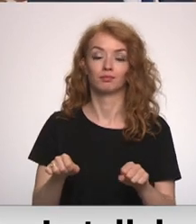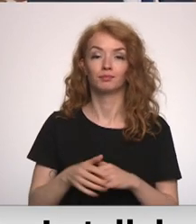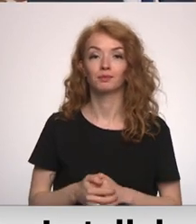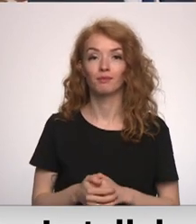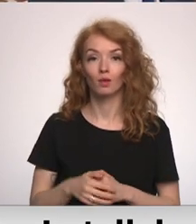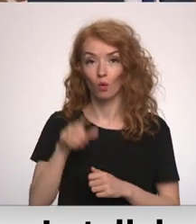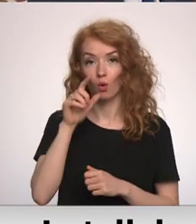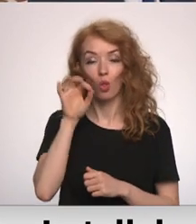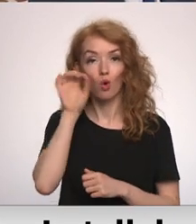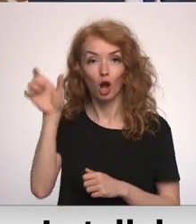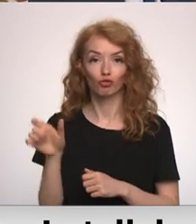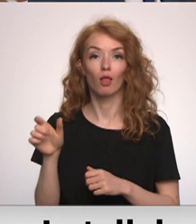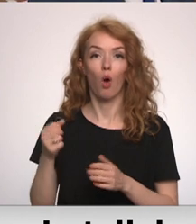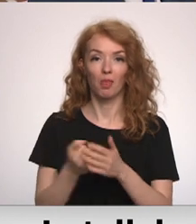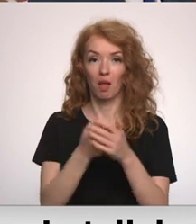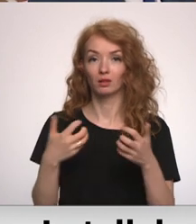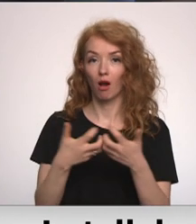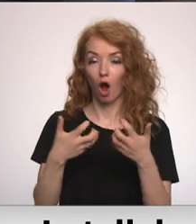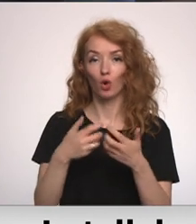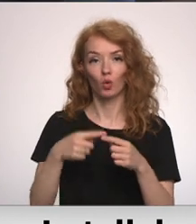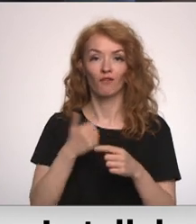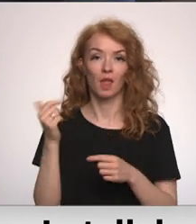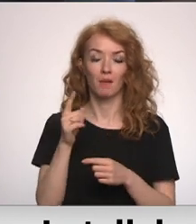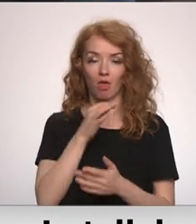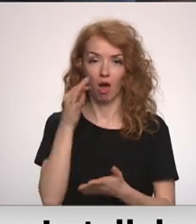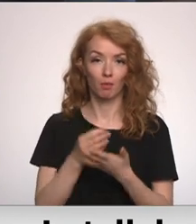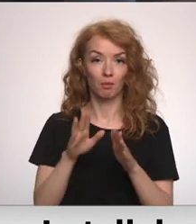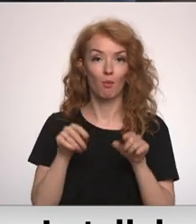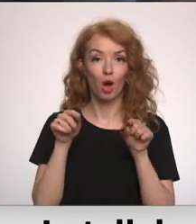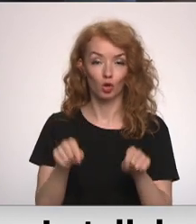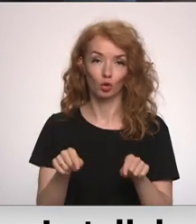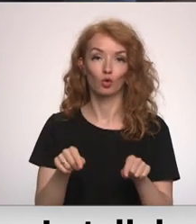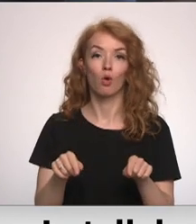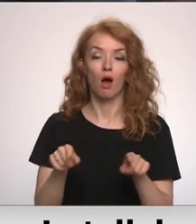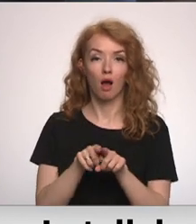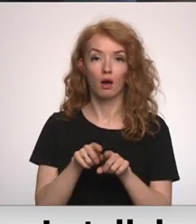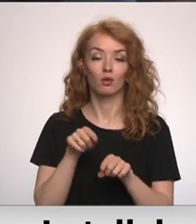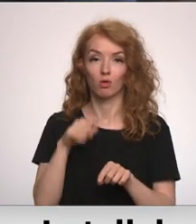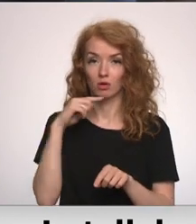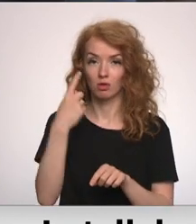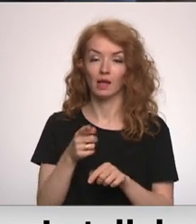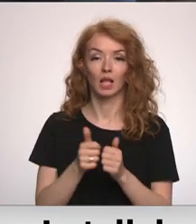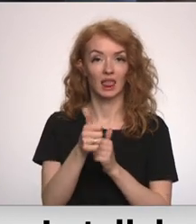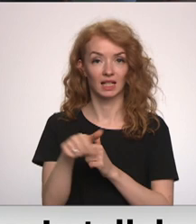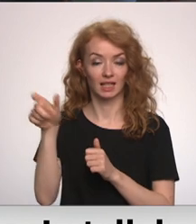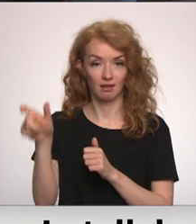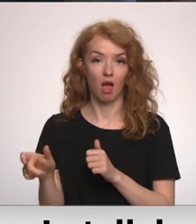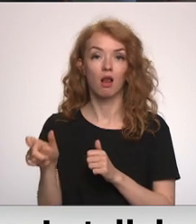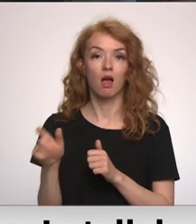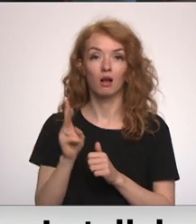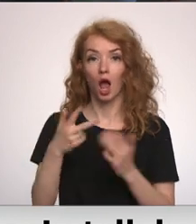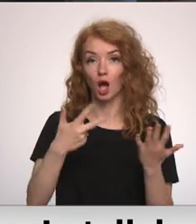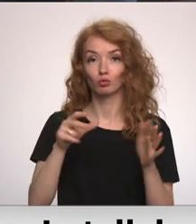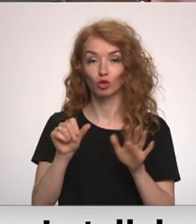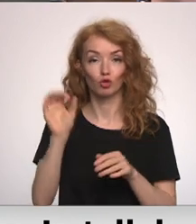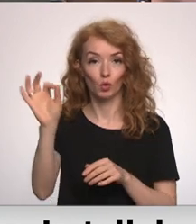Lukašenko ir kāra atbalstītājs, un viņam jānes par to atbildību pauta Baltkrievijas demokrātiskās kustības līderi, atzīmējot, ka 86